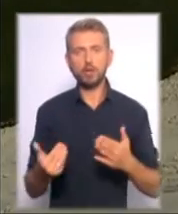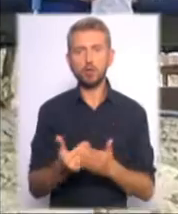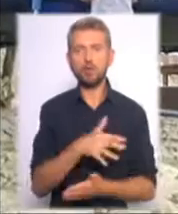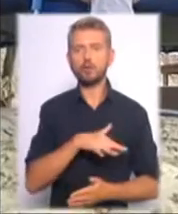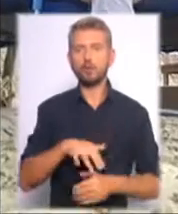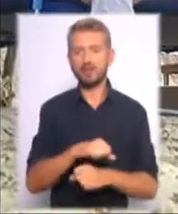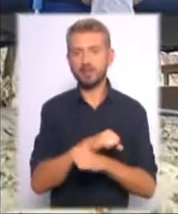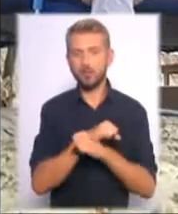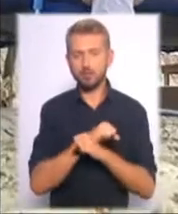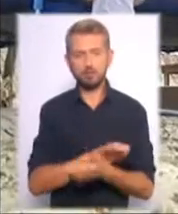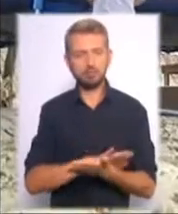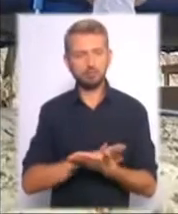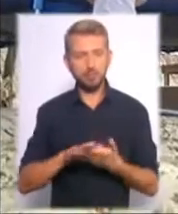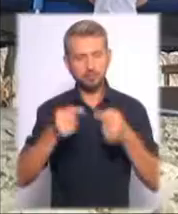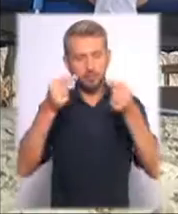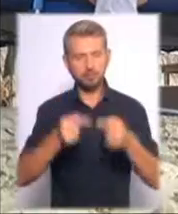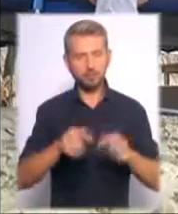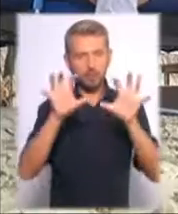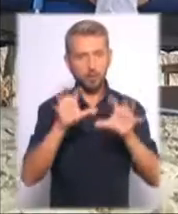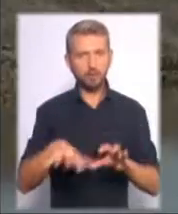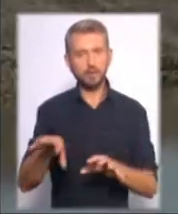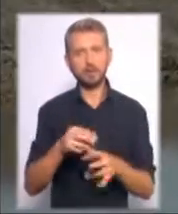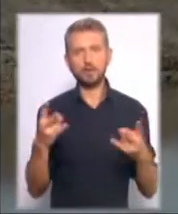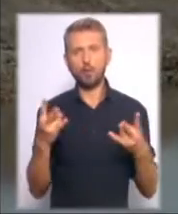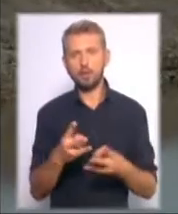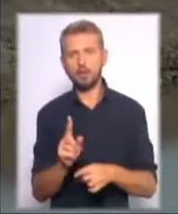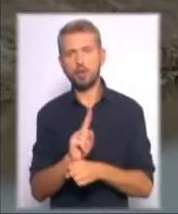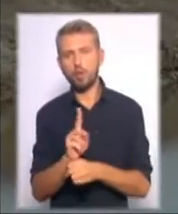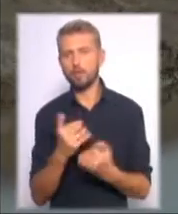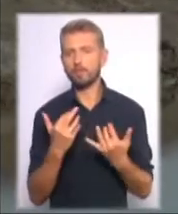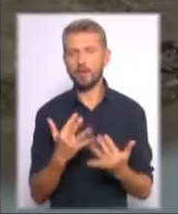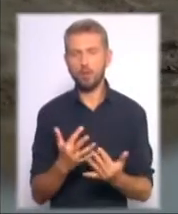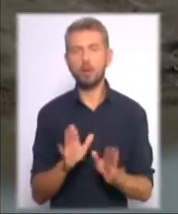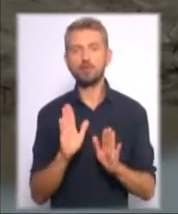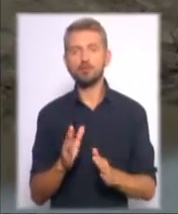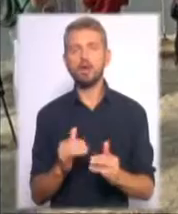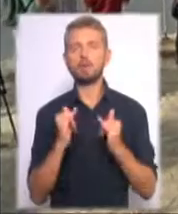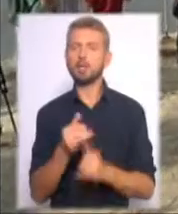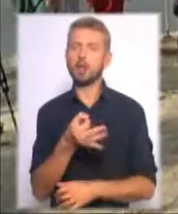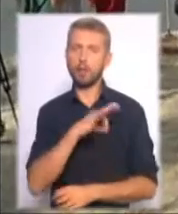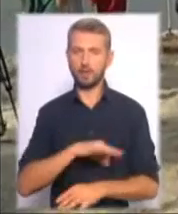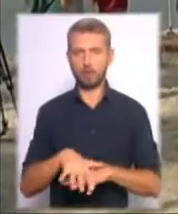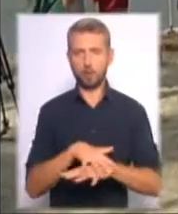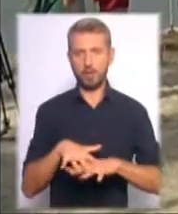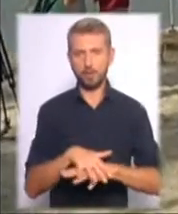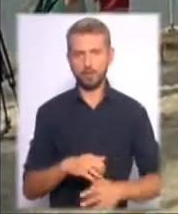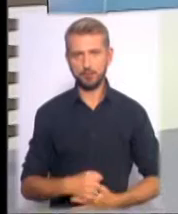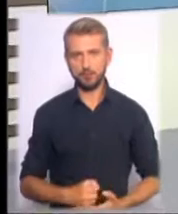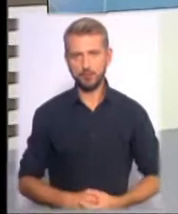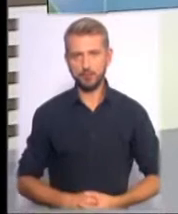відпочинку, винятково з дотриманням законів, усіх необхідних норм і вимог і лише на користь громаді. Юлія Пачевалова, Андрій Ніконов, телеканал Київ.